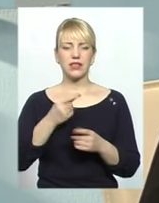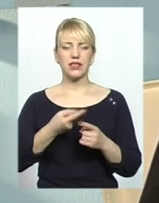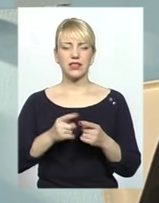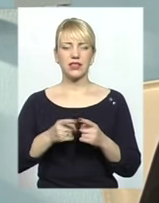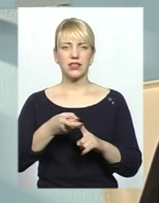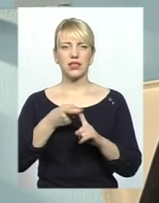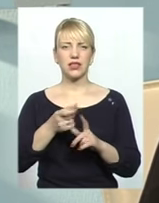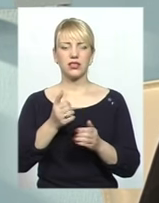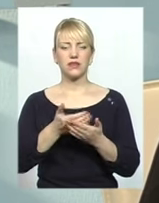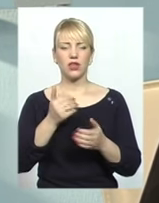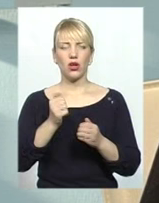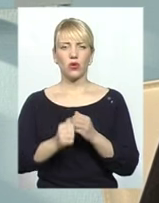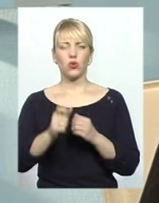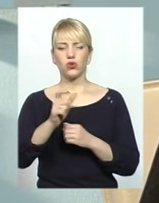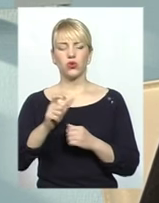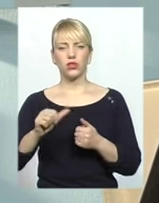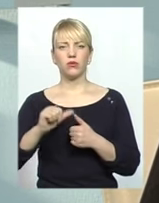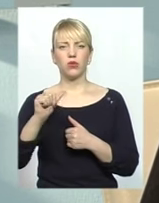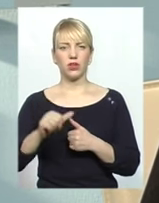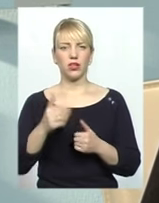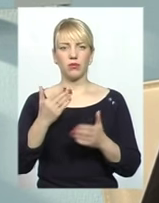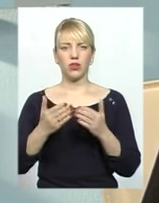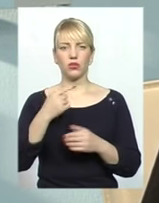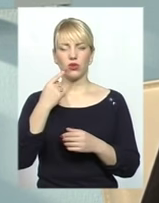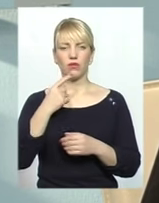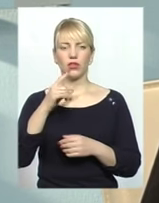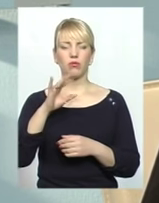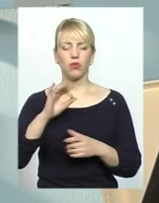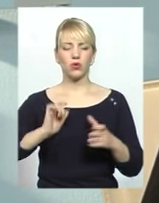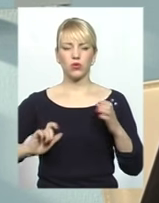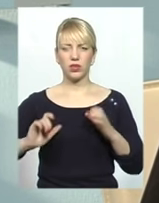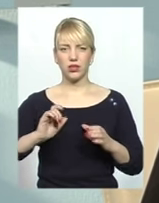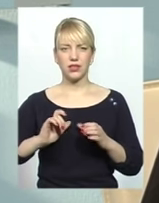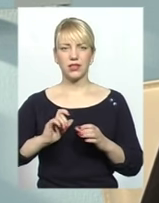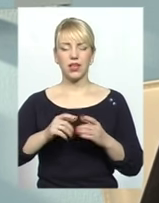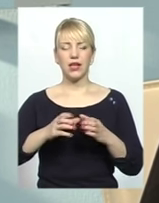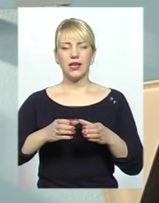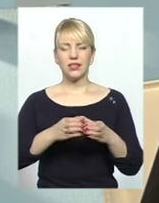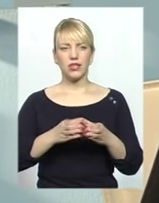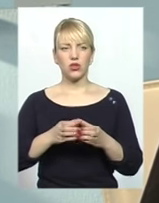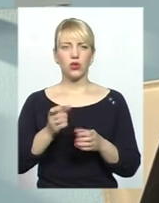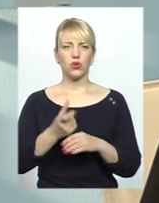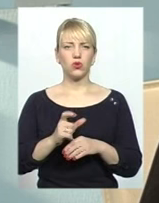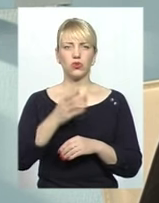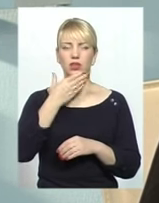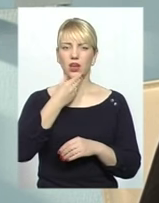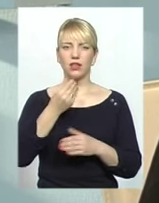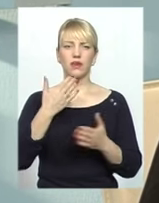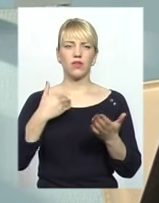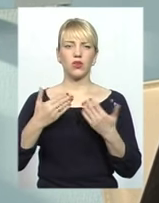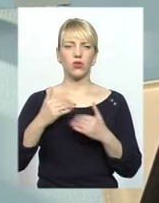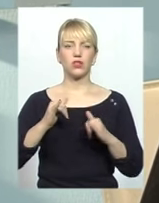окремо і від того середовища, де знаходиться. Якщо сказати про студентське середовище, то дуже гарне відносини,